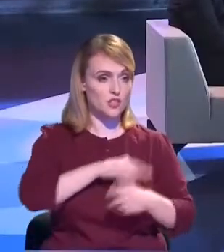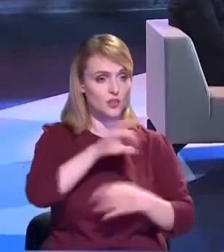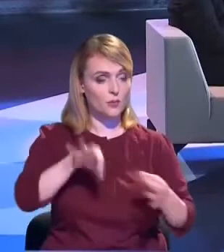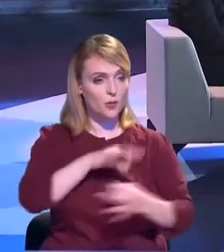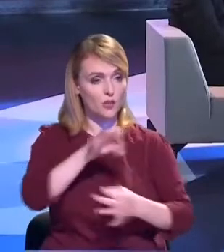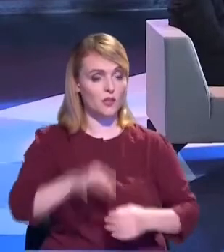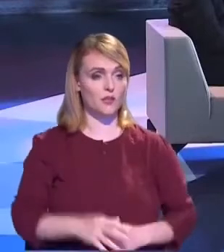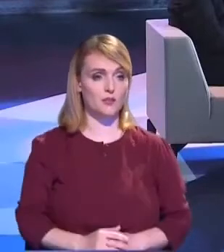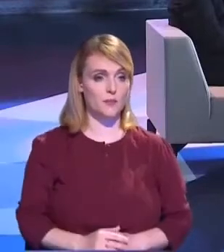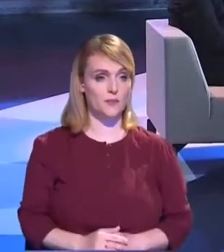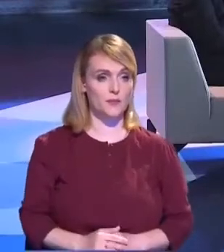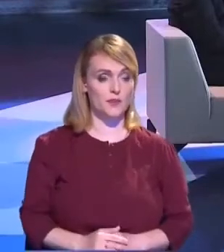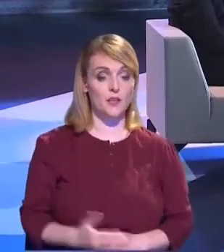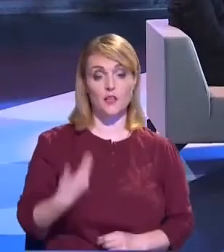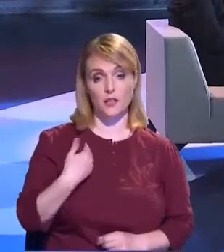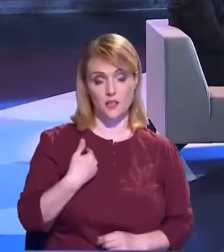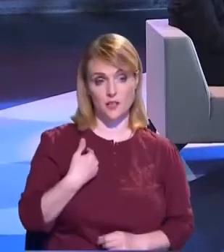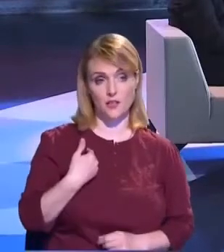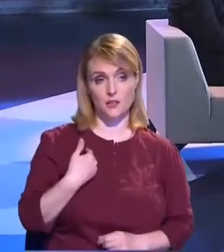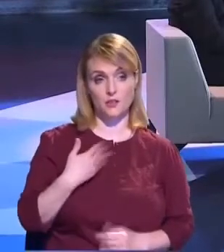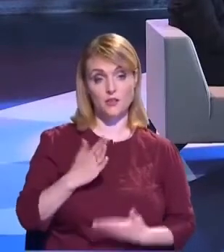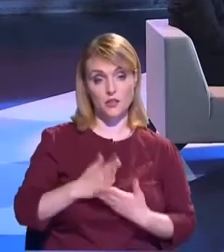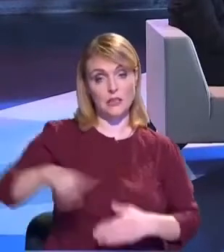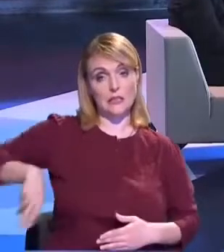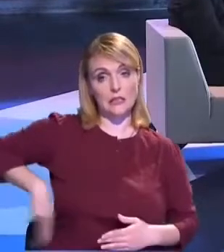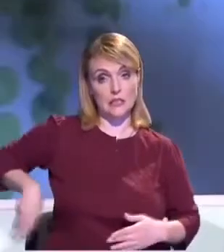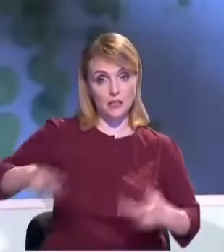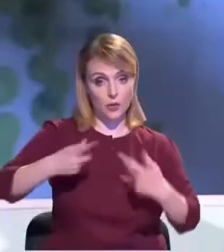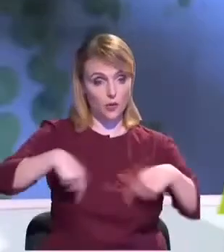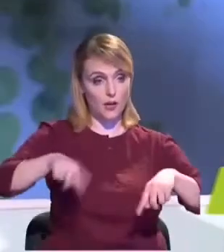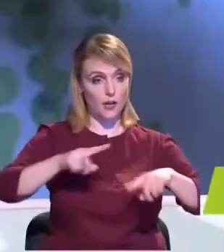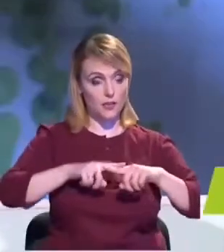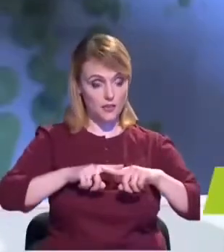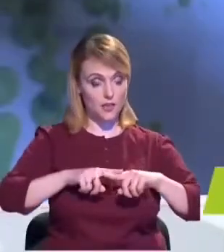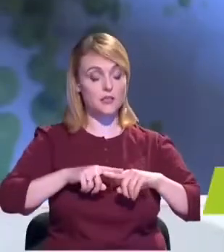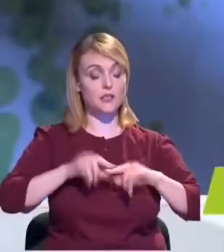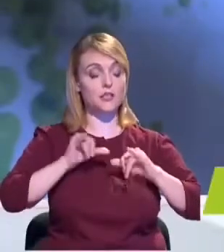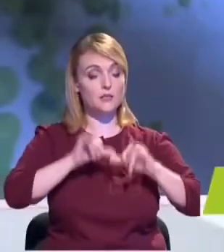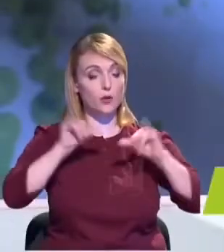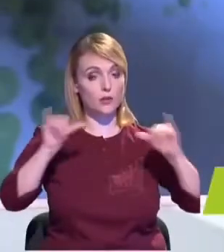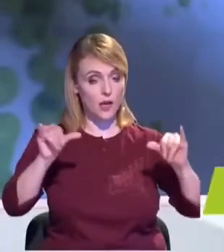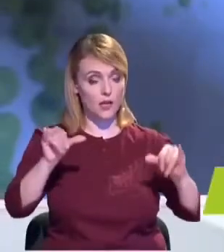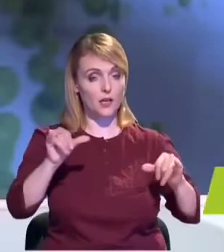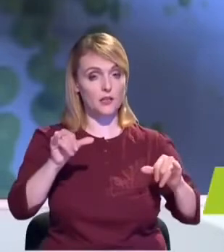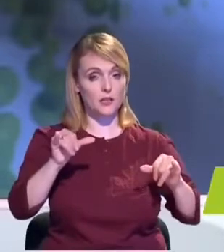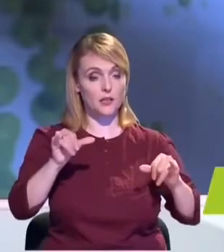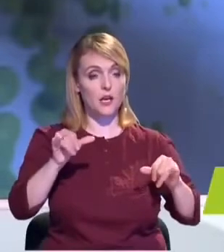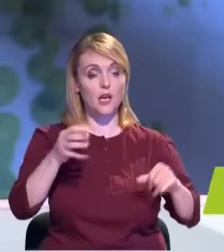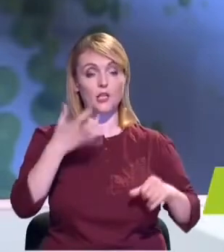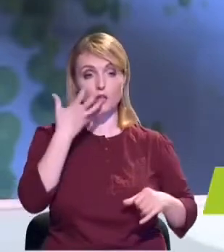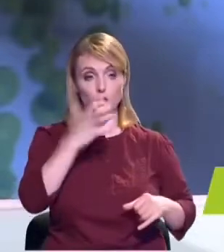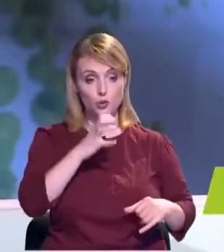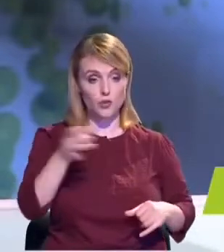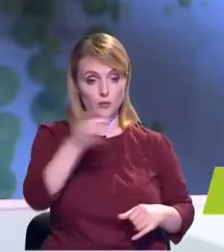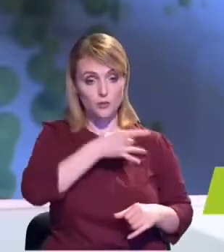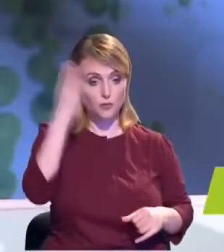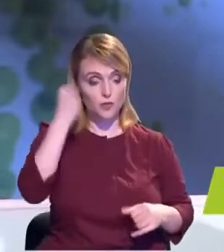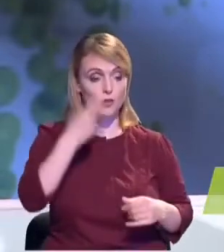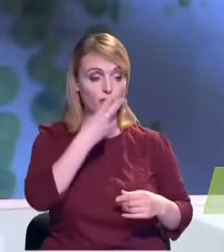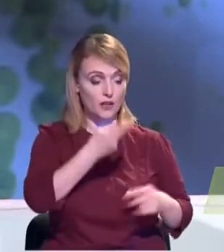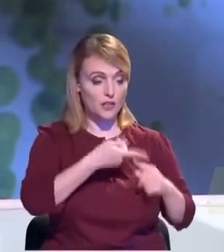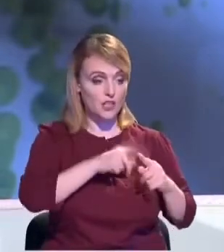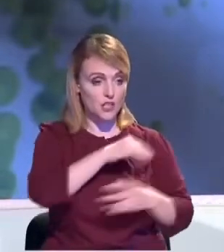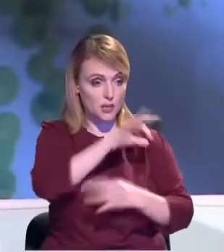Deci, eu fiind directora Agenției de Zvoltare Regională Sud, eu văd lucrurile și proiectele regionale.